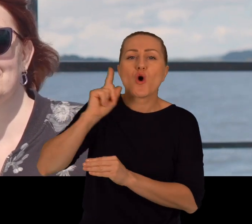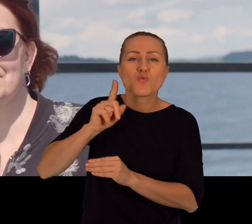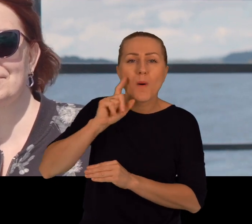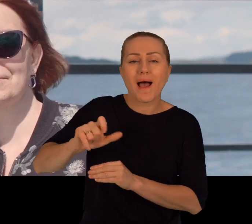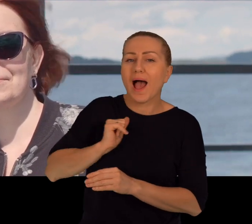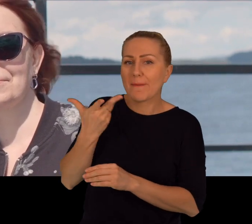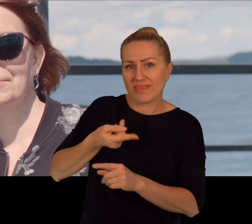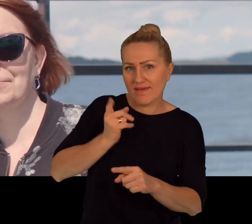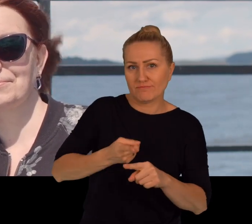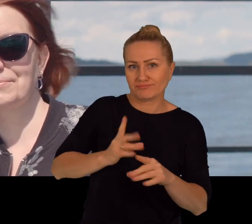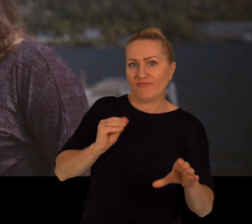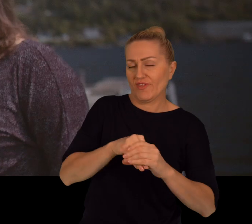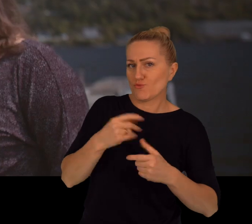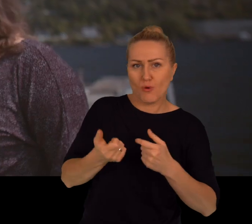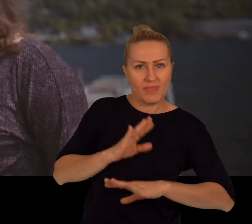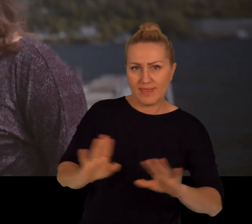się nie radykalizowali.